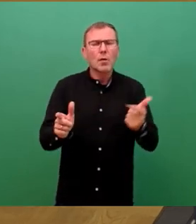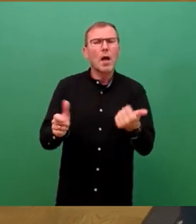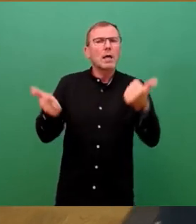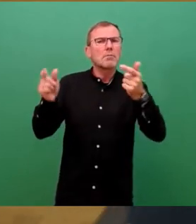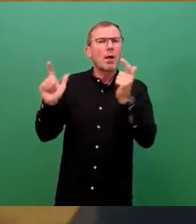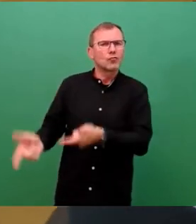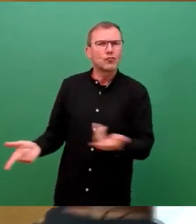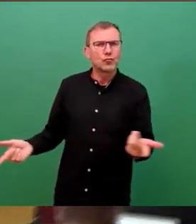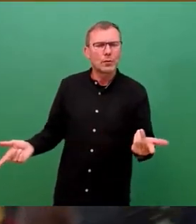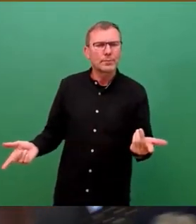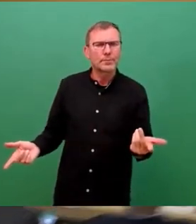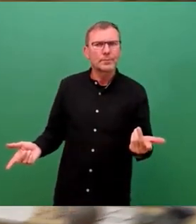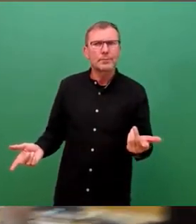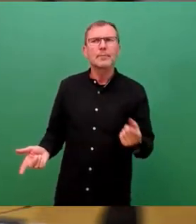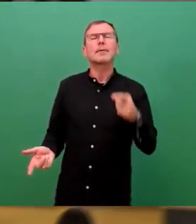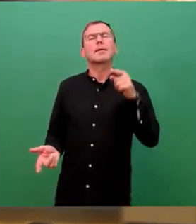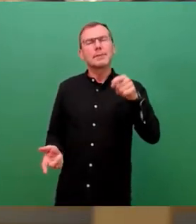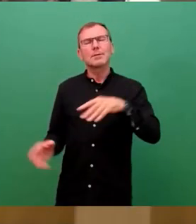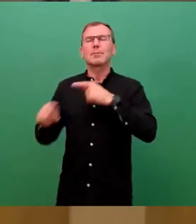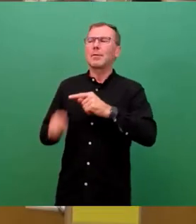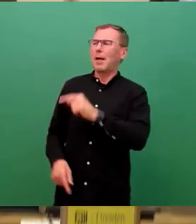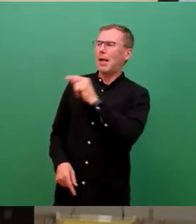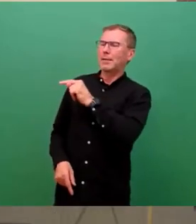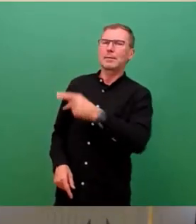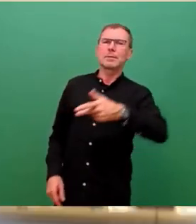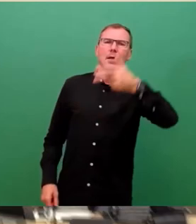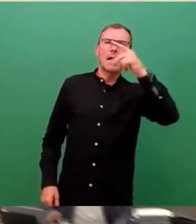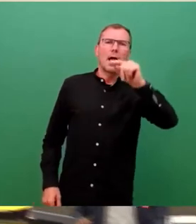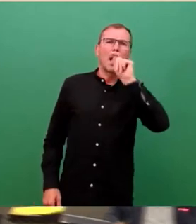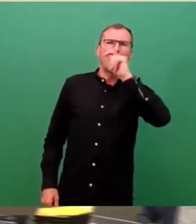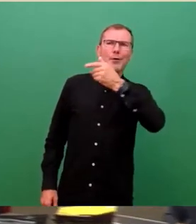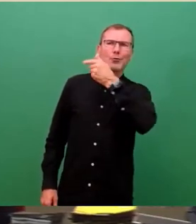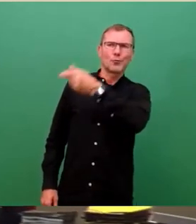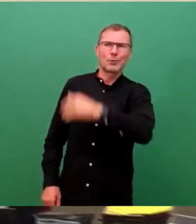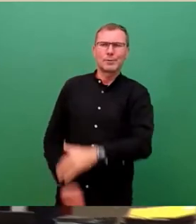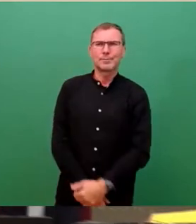Und zur Abwechslung übernimmt mal jemand anderes, nämlich der Herr Kollege Kühn die Beantwortung.